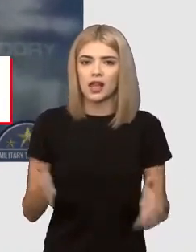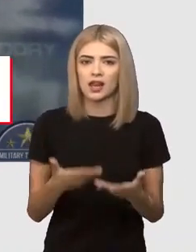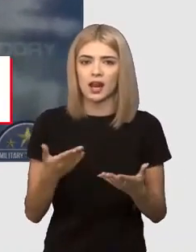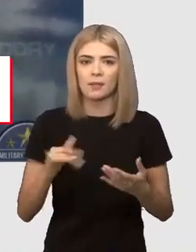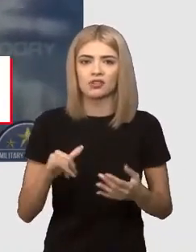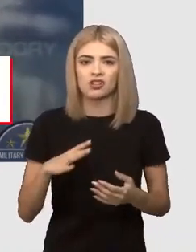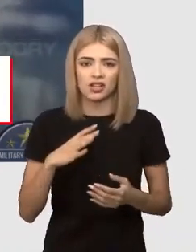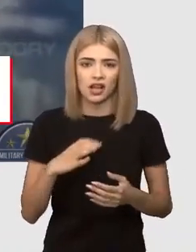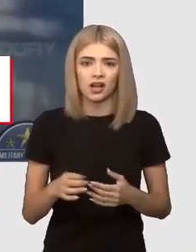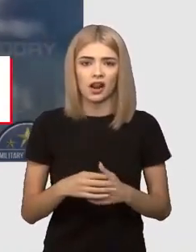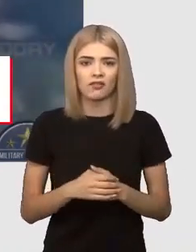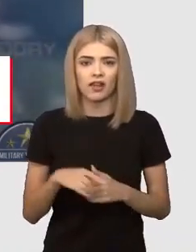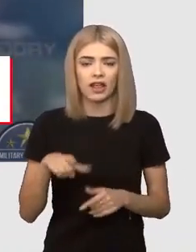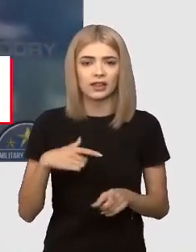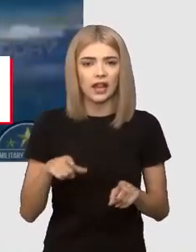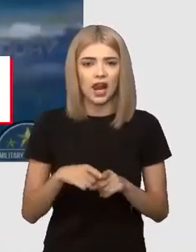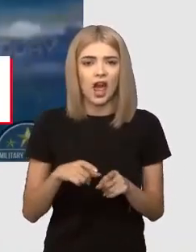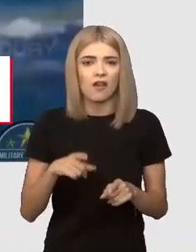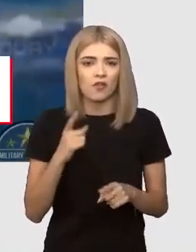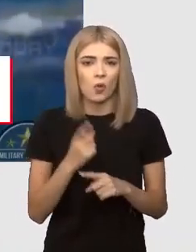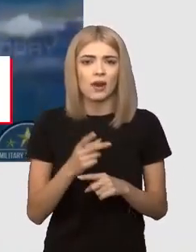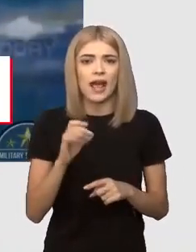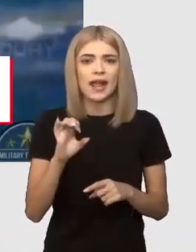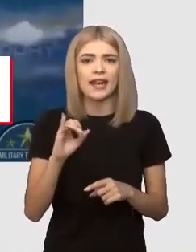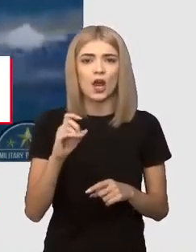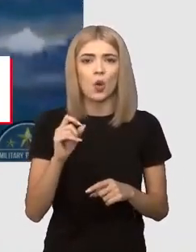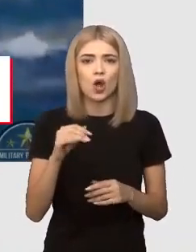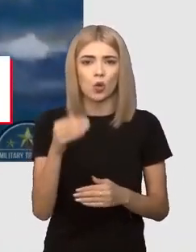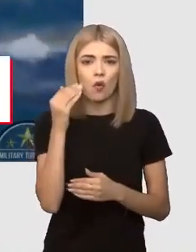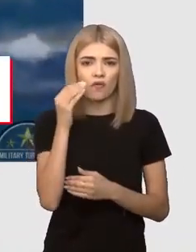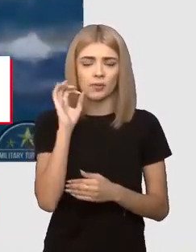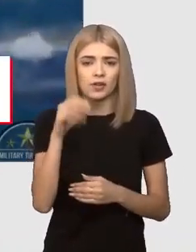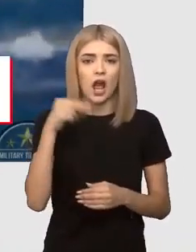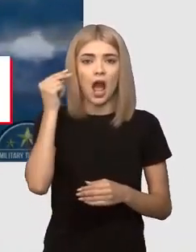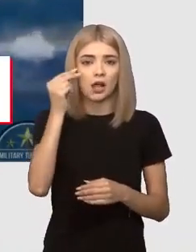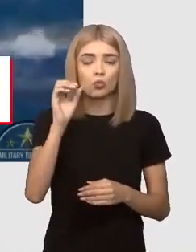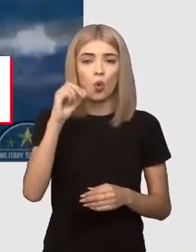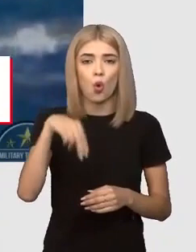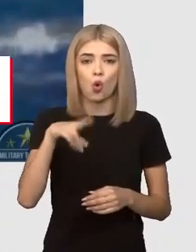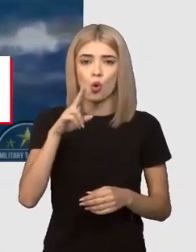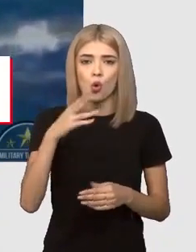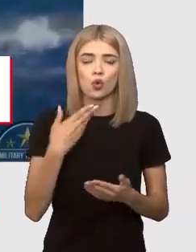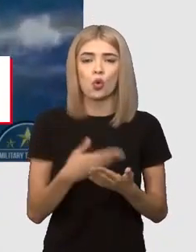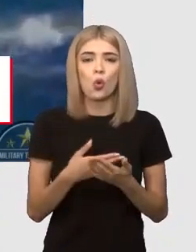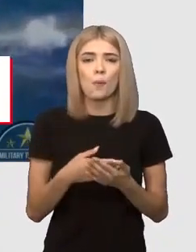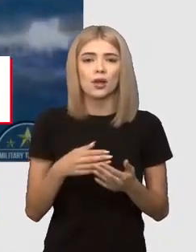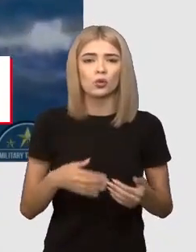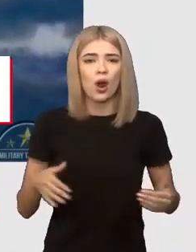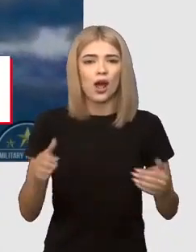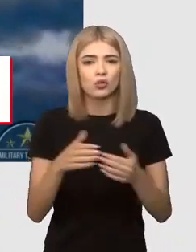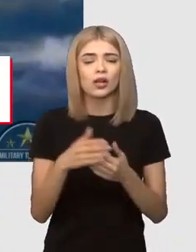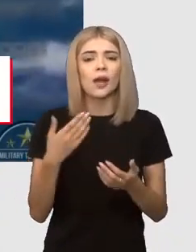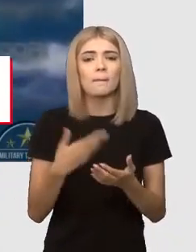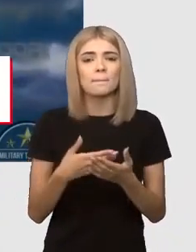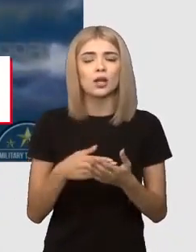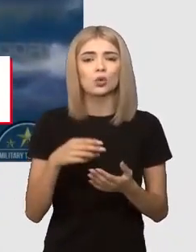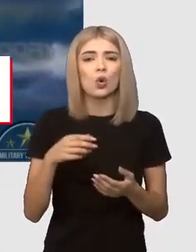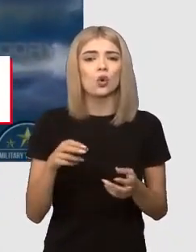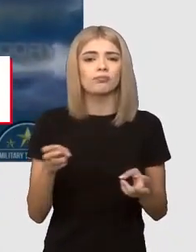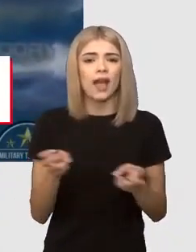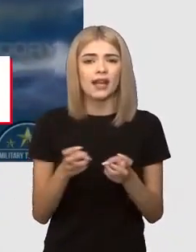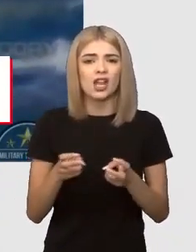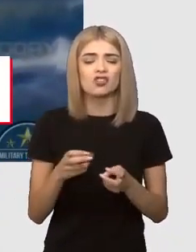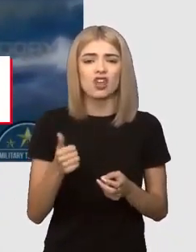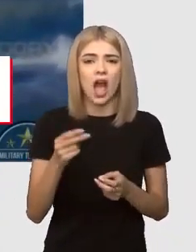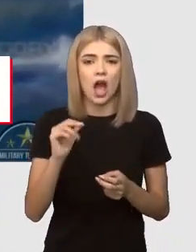repede. Este și motivul pentru care Energoatom a făcut apel urgent la Organizația Națiunilor Unite, la Agenția